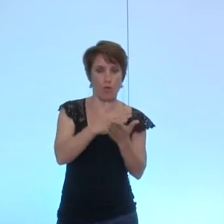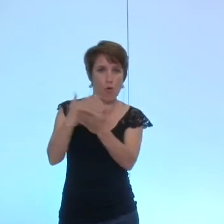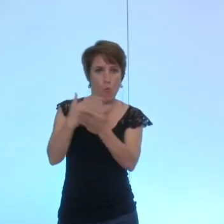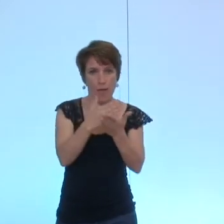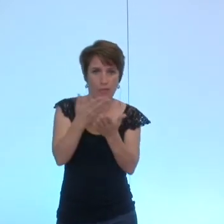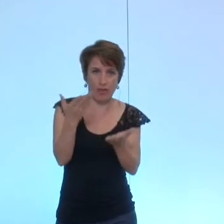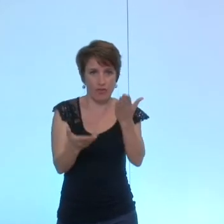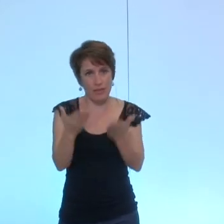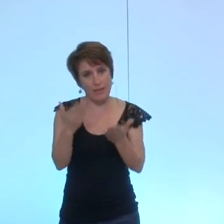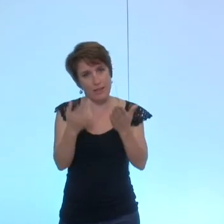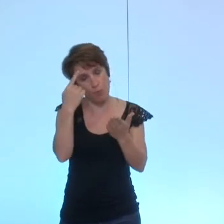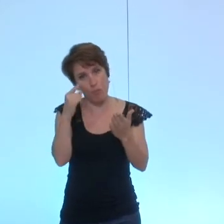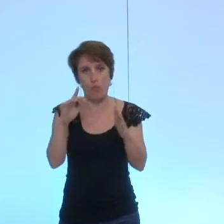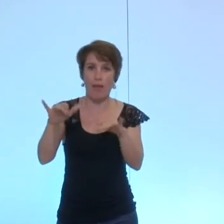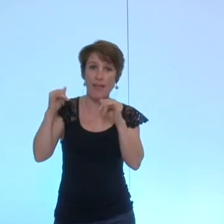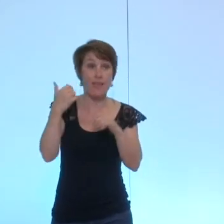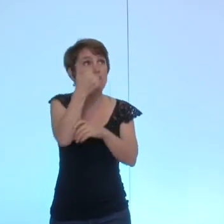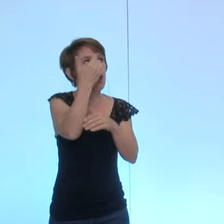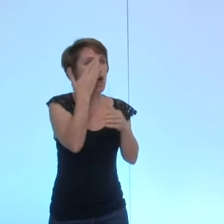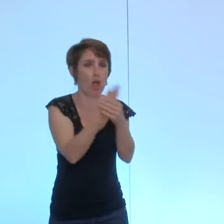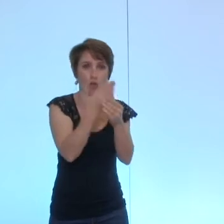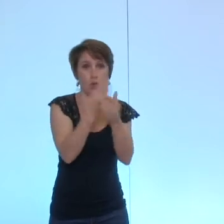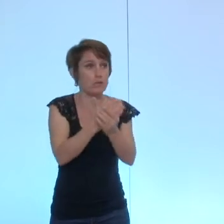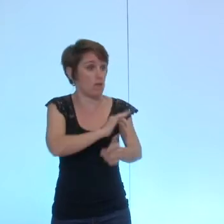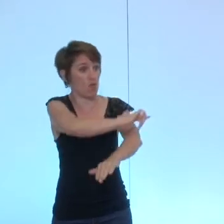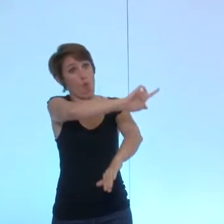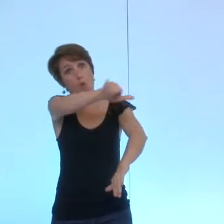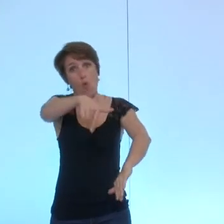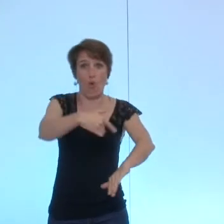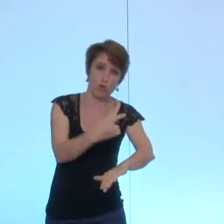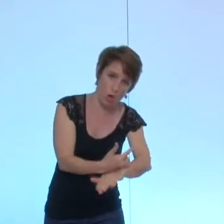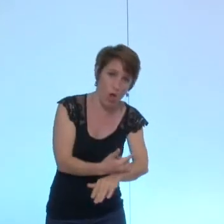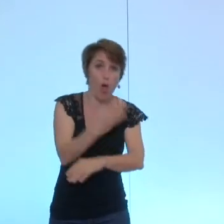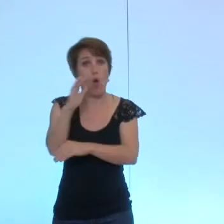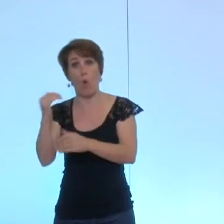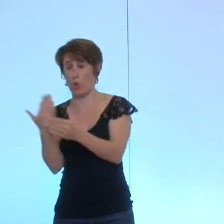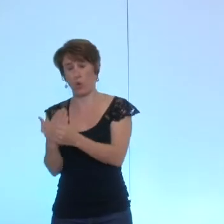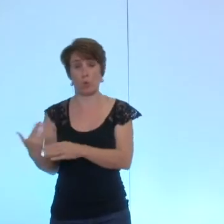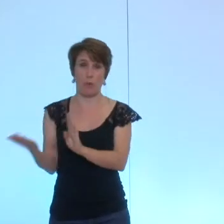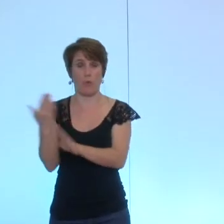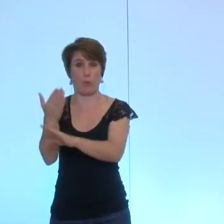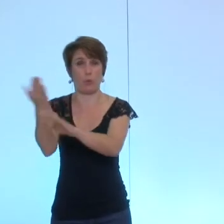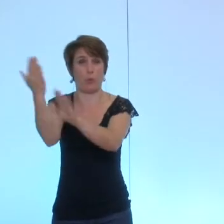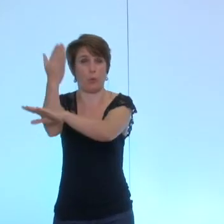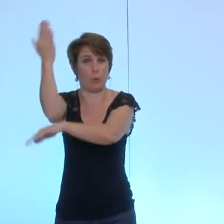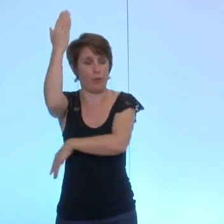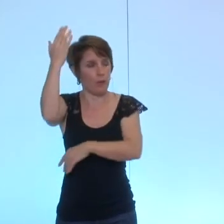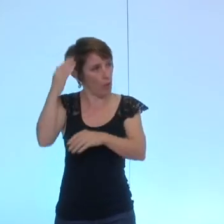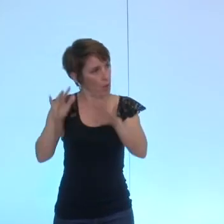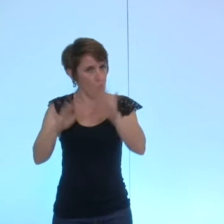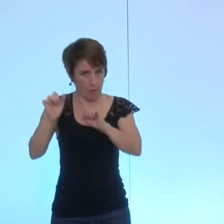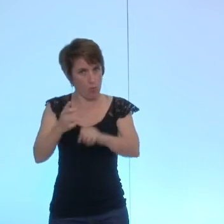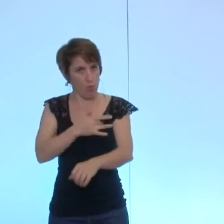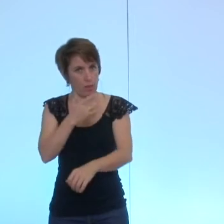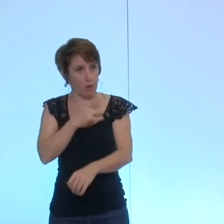temps entre des dossiers qui vont prendre deux heures de temps au tout début et des dossiers que nous survolons alors qu'il y quand même sûrement un peu d